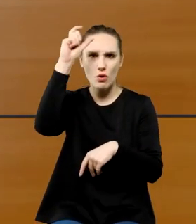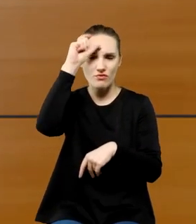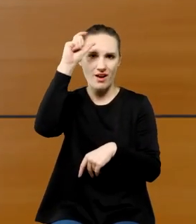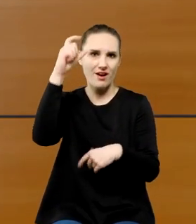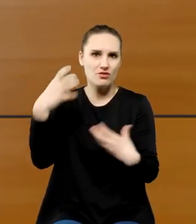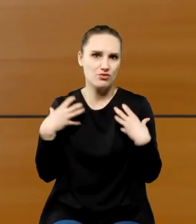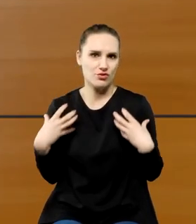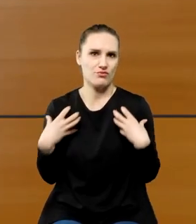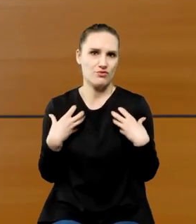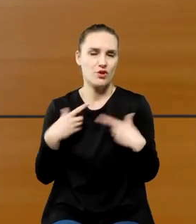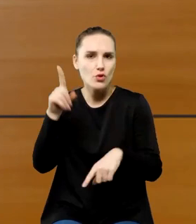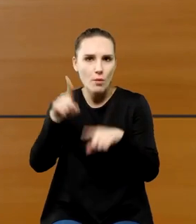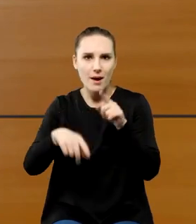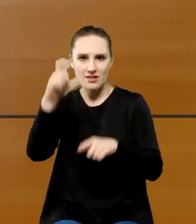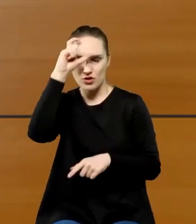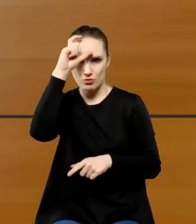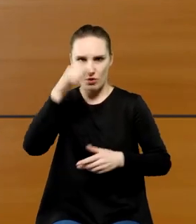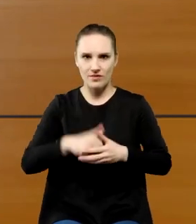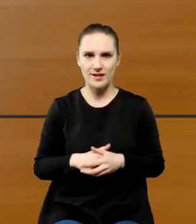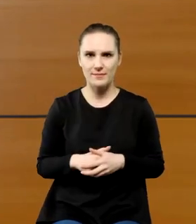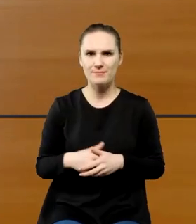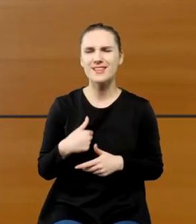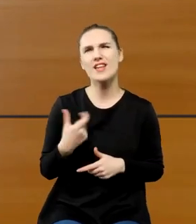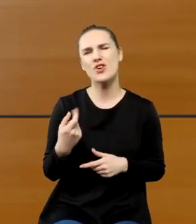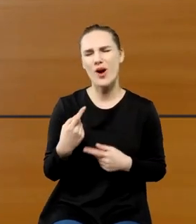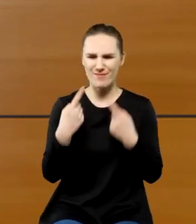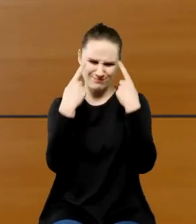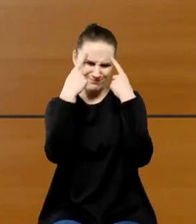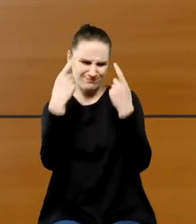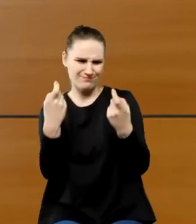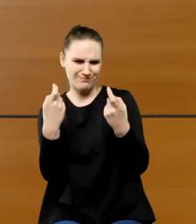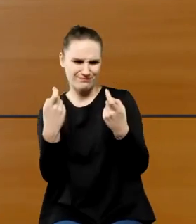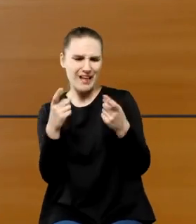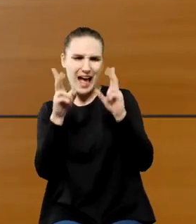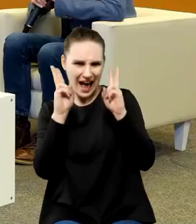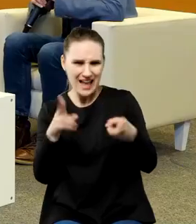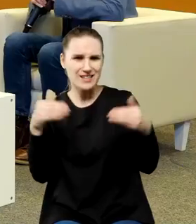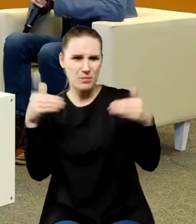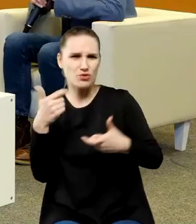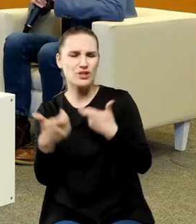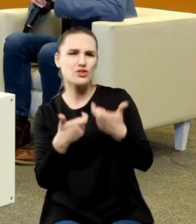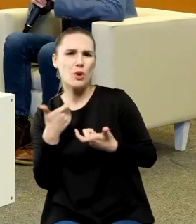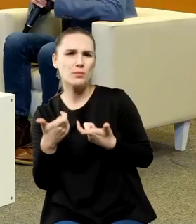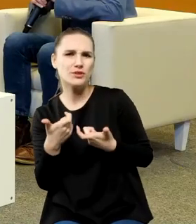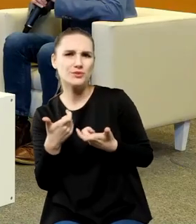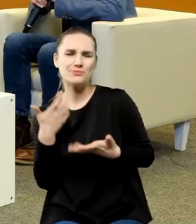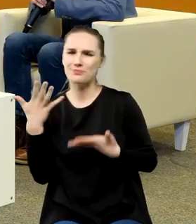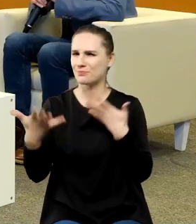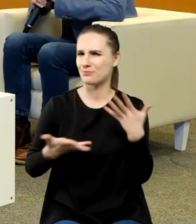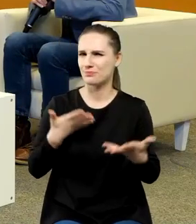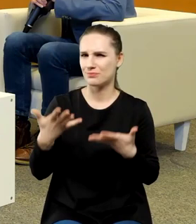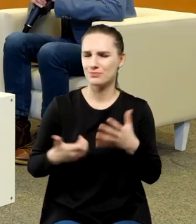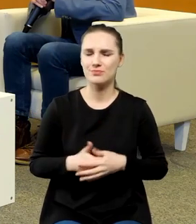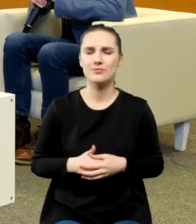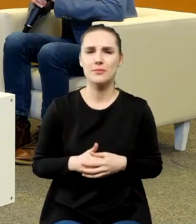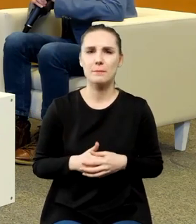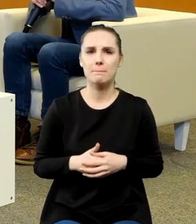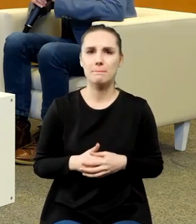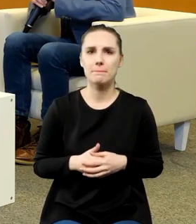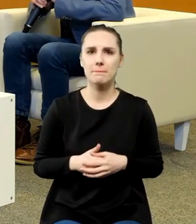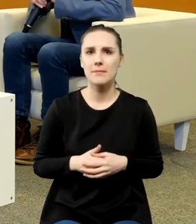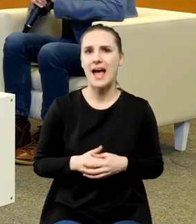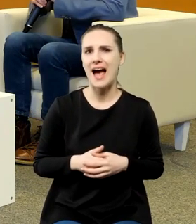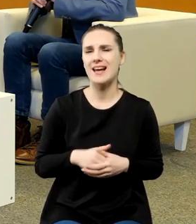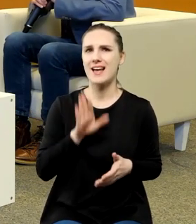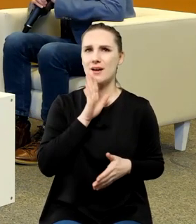i nie jestem pewna czy w ogóle jest to możliwe natomiast rzeczywiście takie się wydaje być